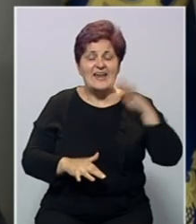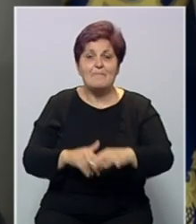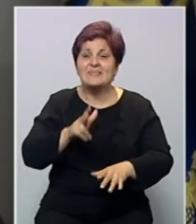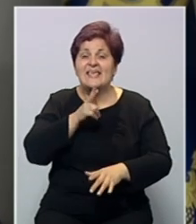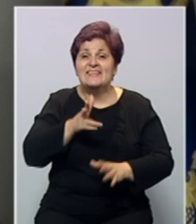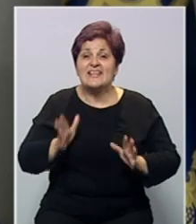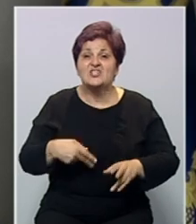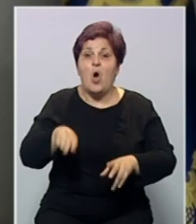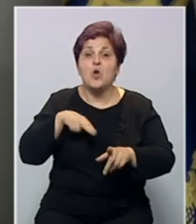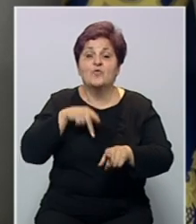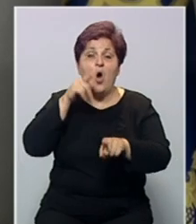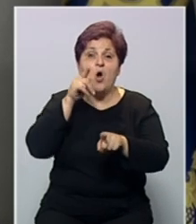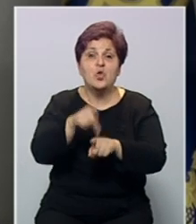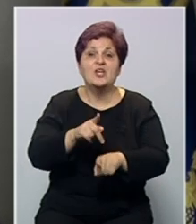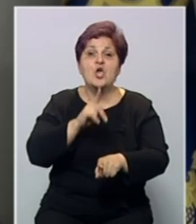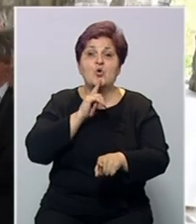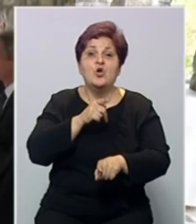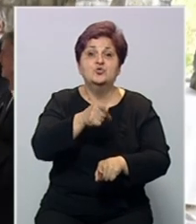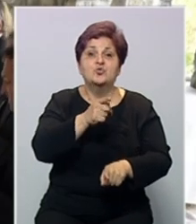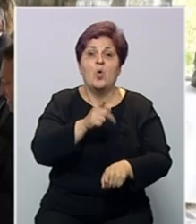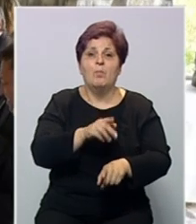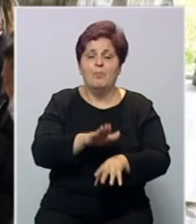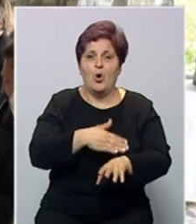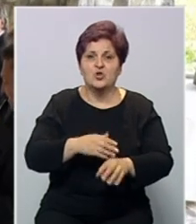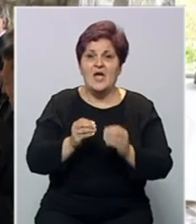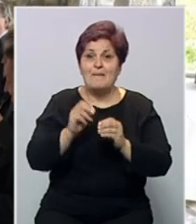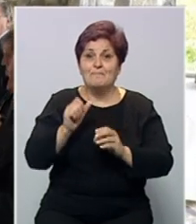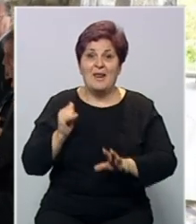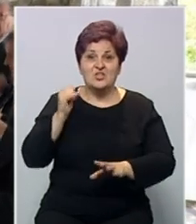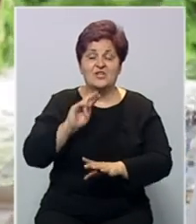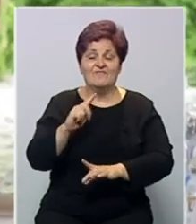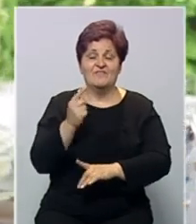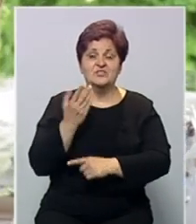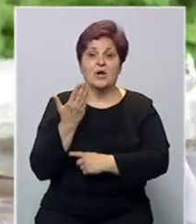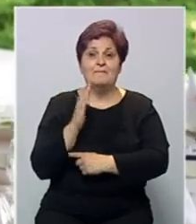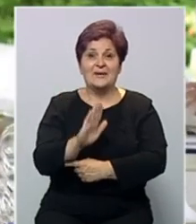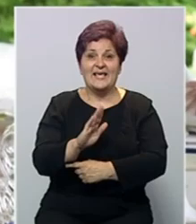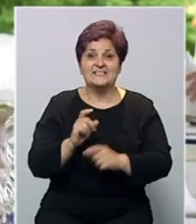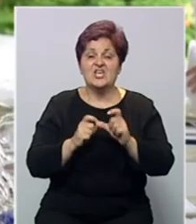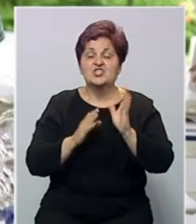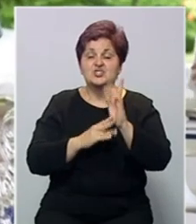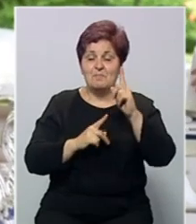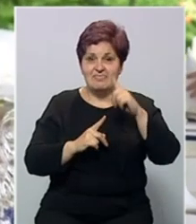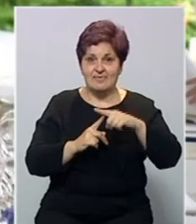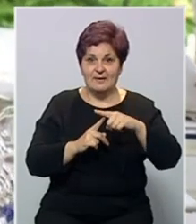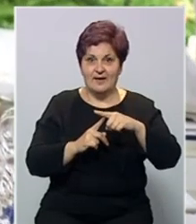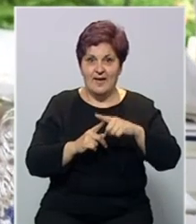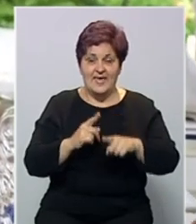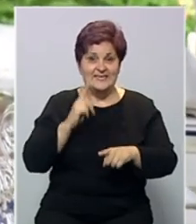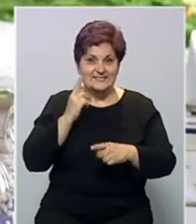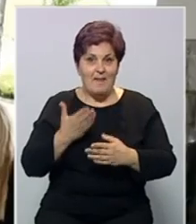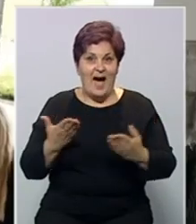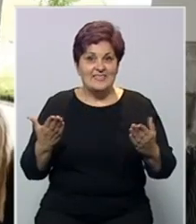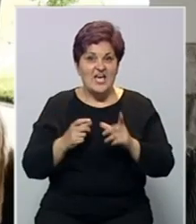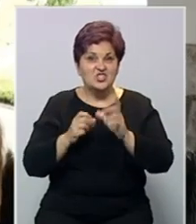tražiti odgovornost od onih koji su za nju krivi. Na Bled je stigao i visoki predstavnik u BiH, Kristjan Schmidt. Smatra se